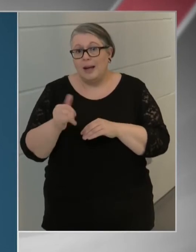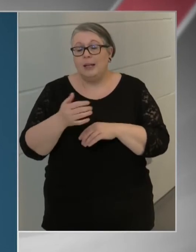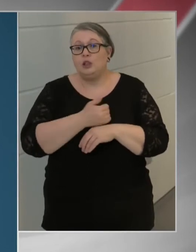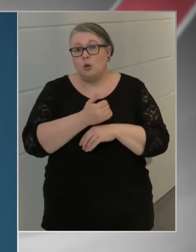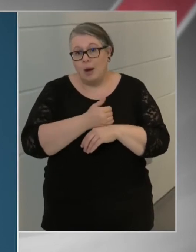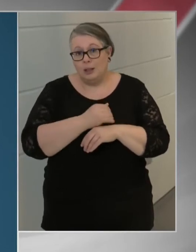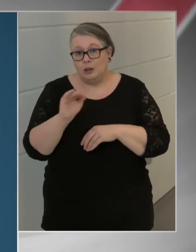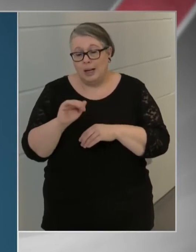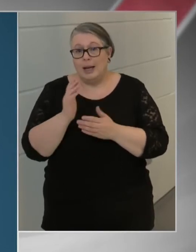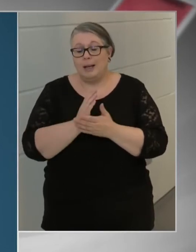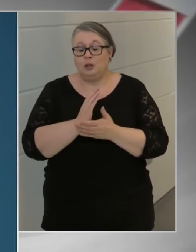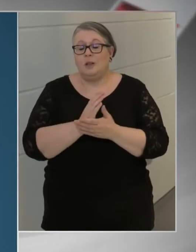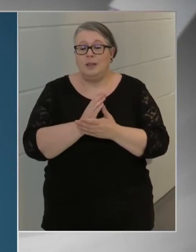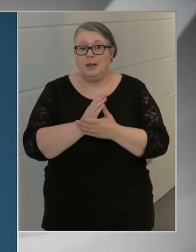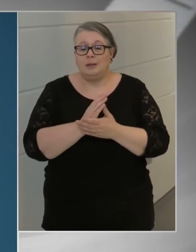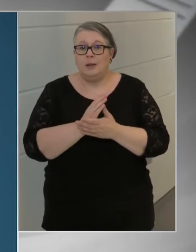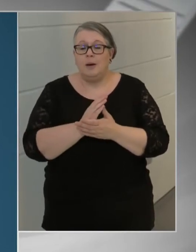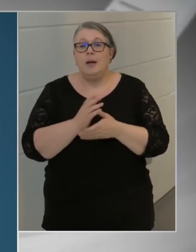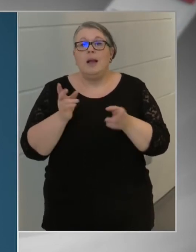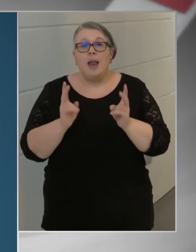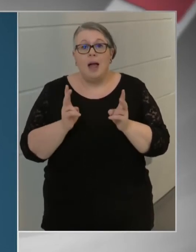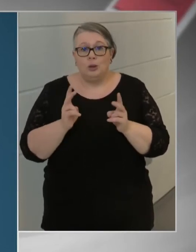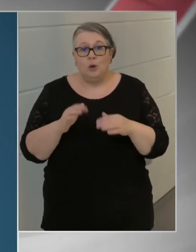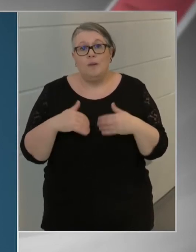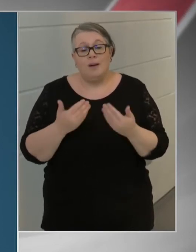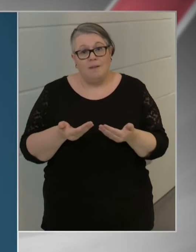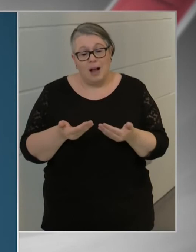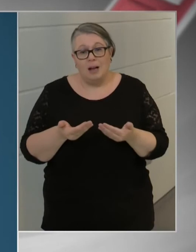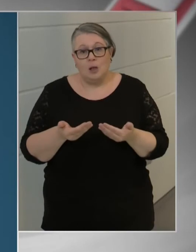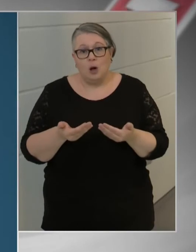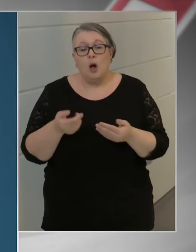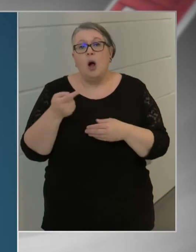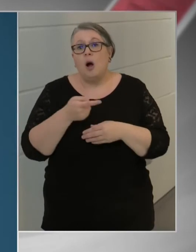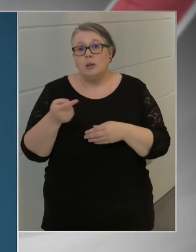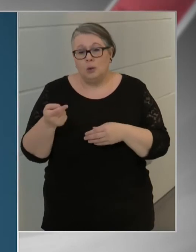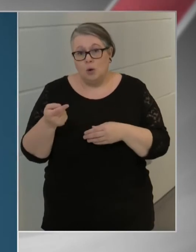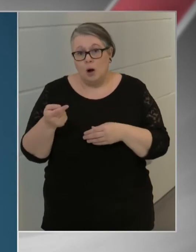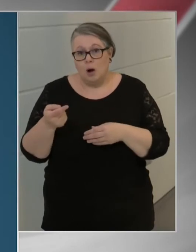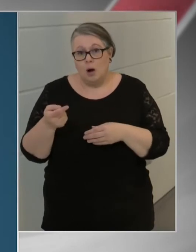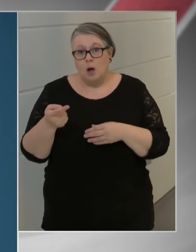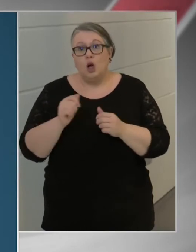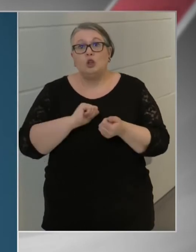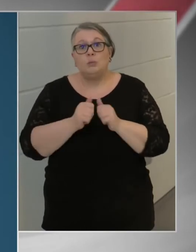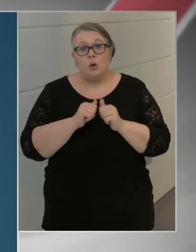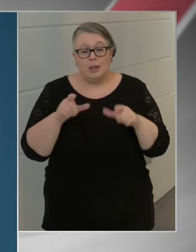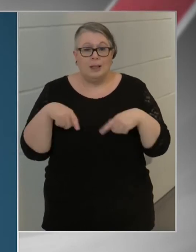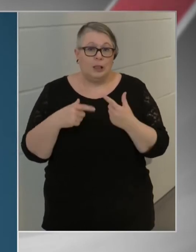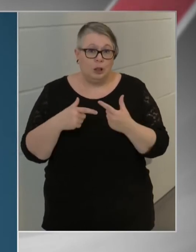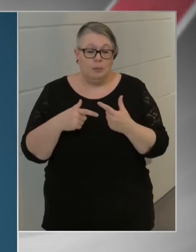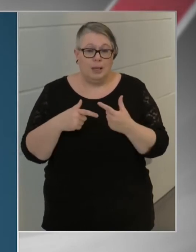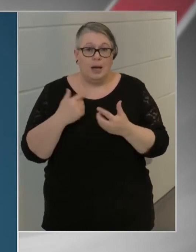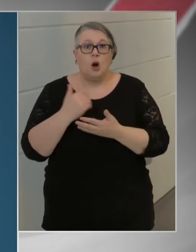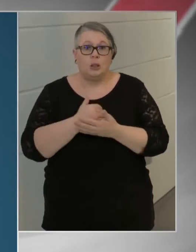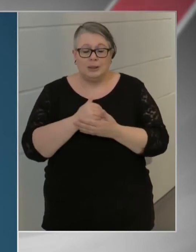biztossák a fiatalokat, hogy ma éjfélig minél többen regisztráljanak. A tájékoztatón az is kiderült, egy új kormányrendeletnek